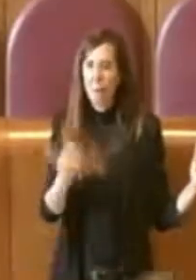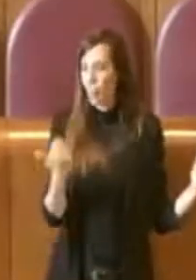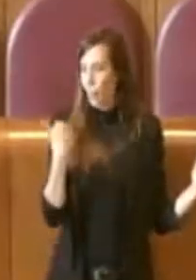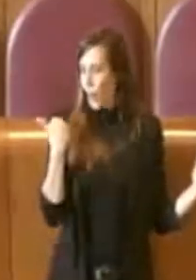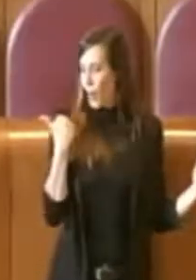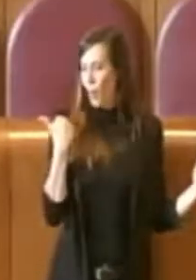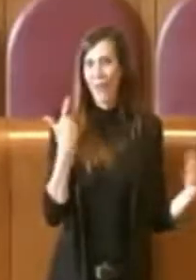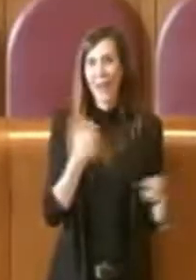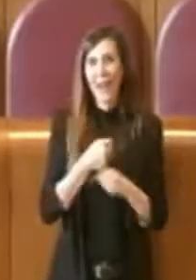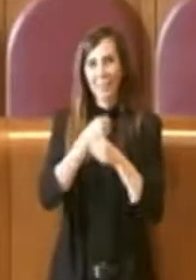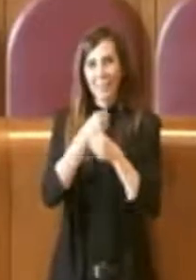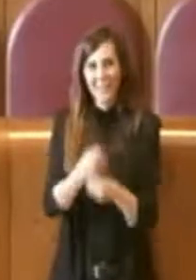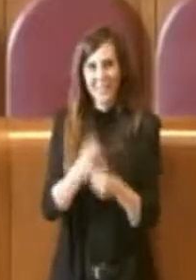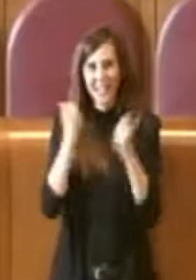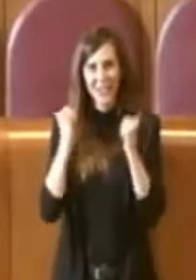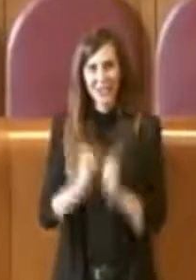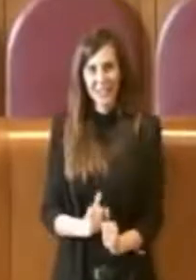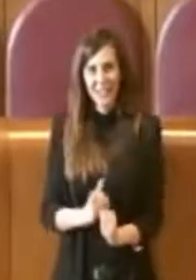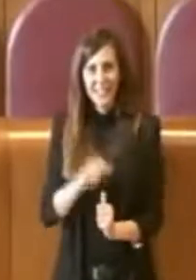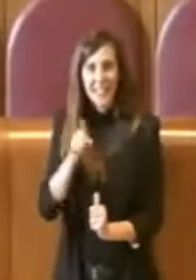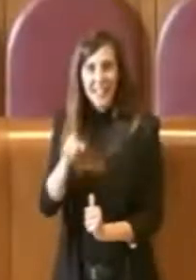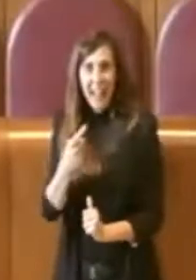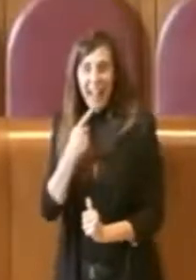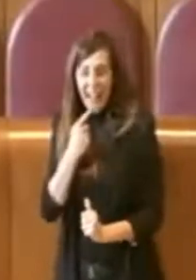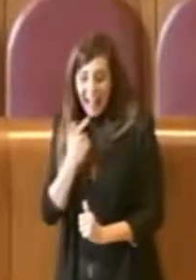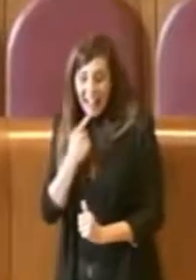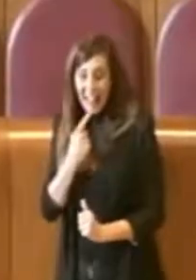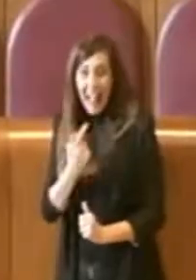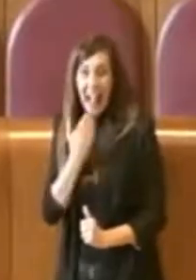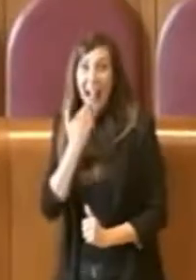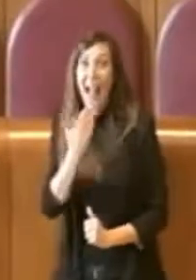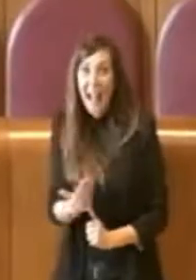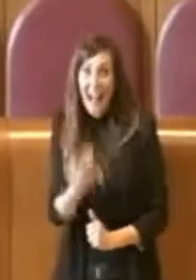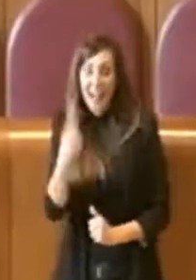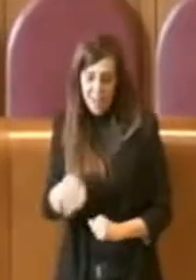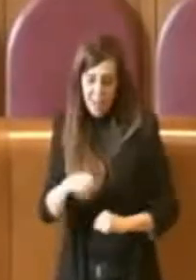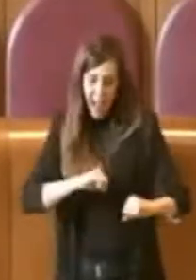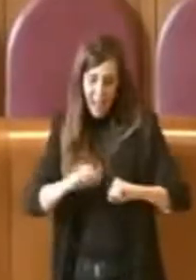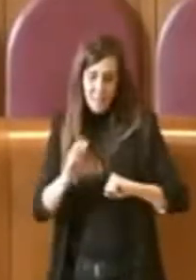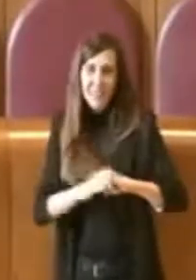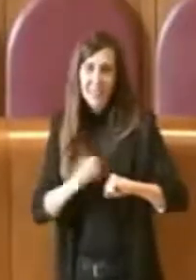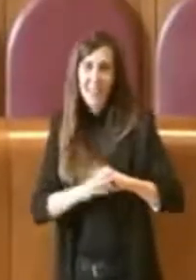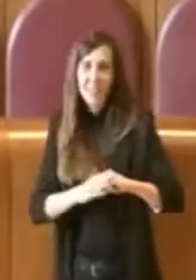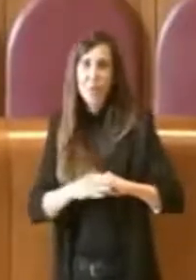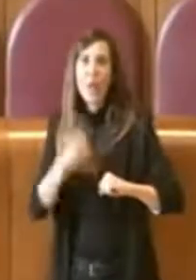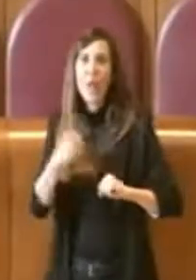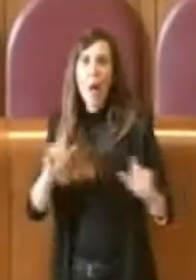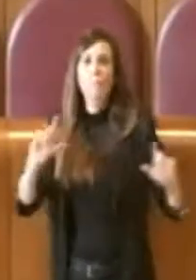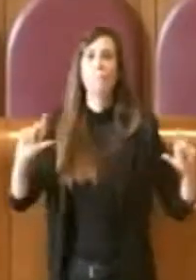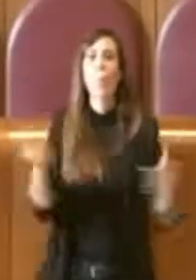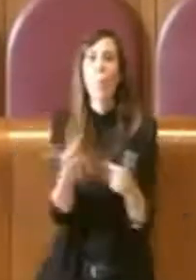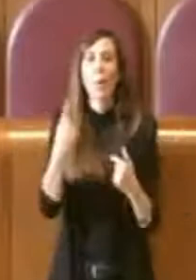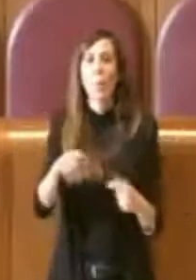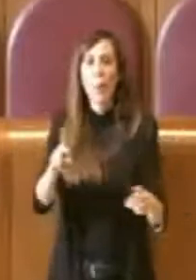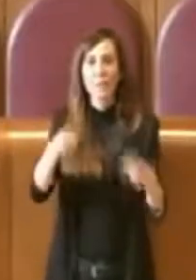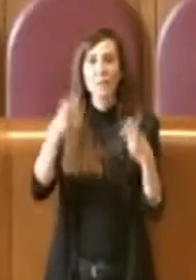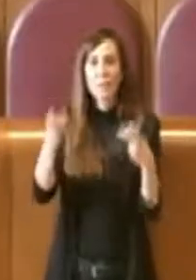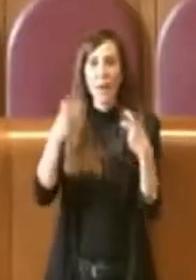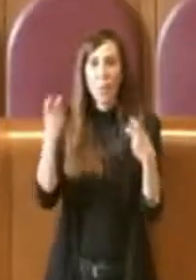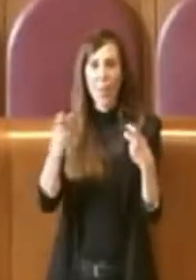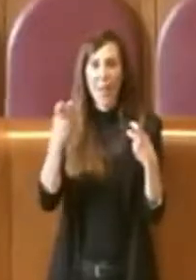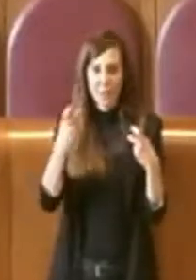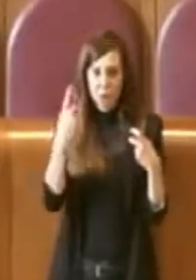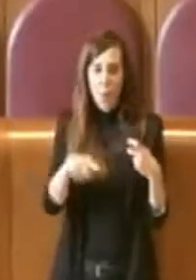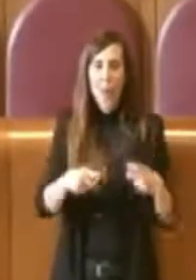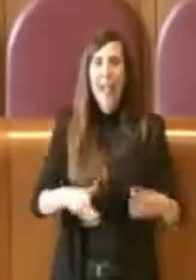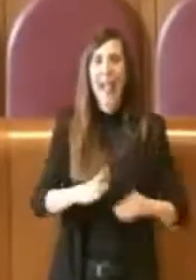rappresentante dei cittadini che ringraziava questa amministrazione per aver fermato una speculazione edilizia che la destra